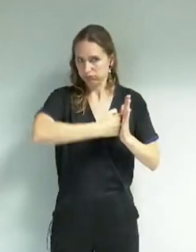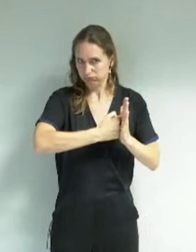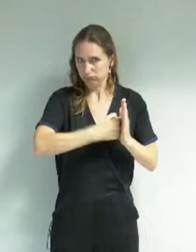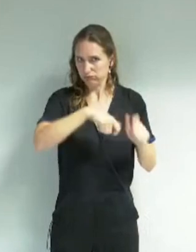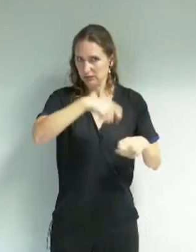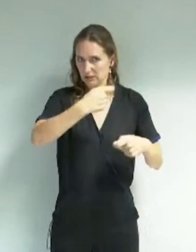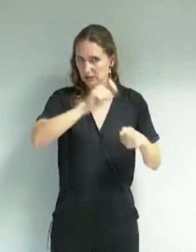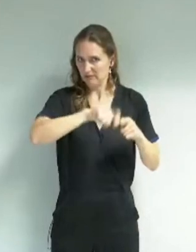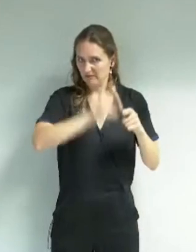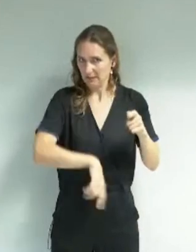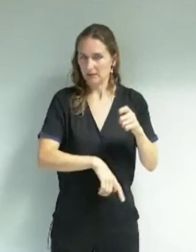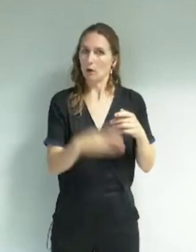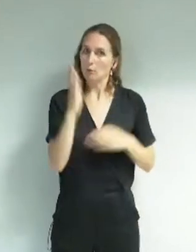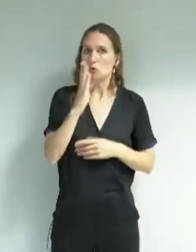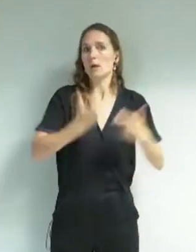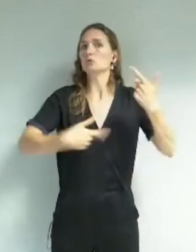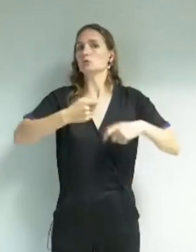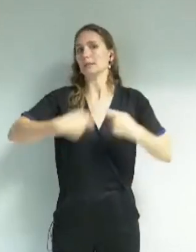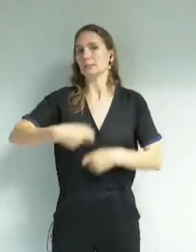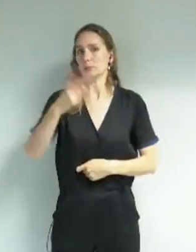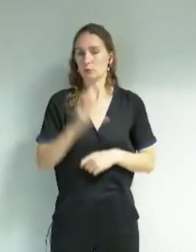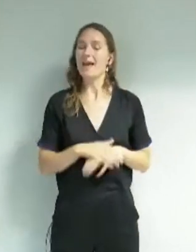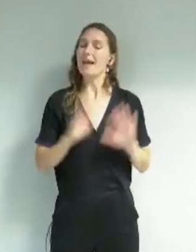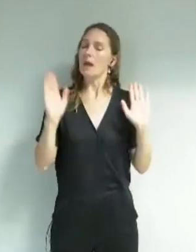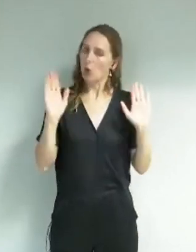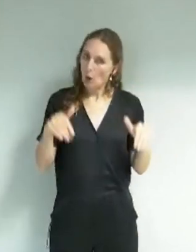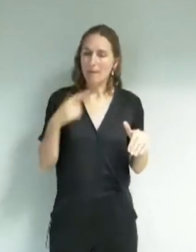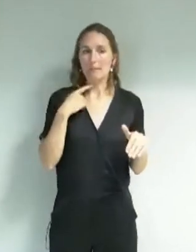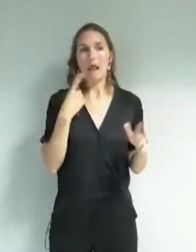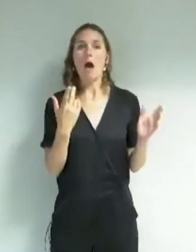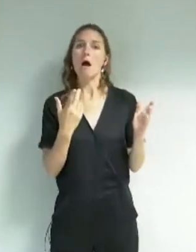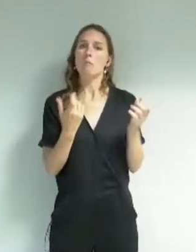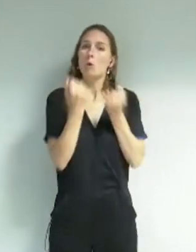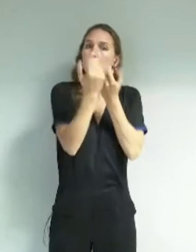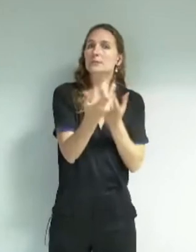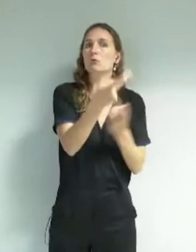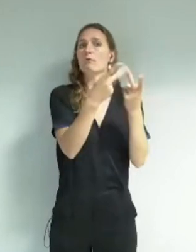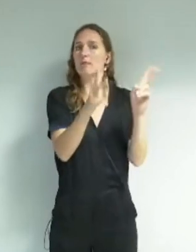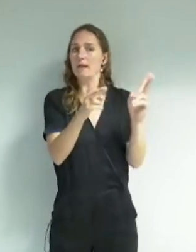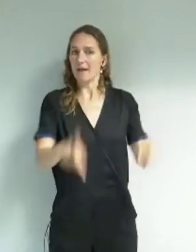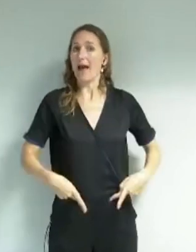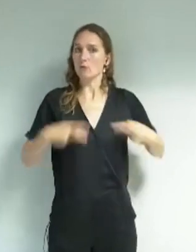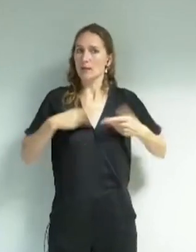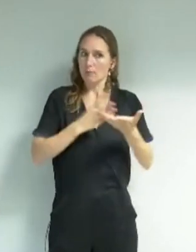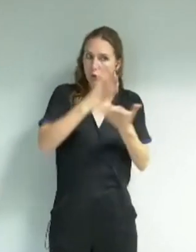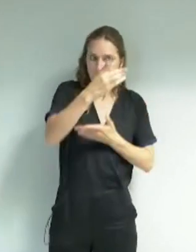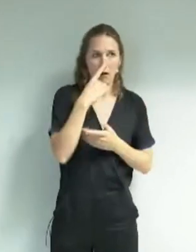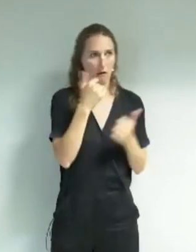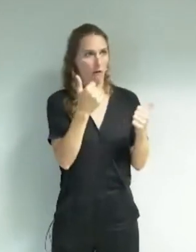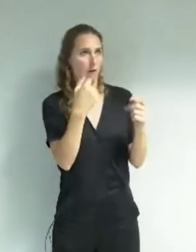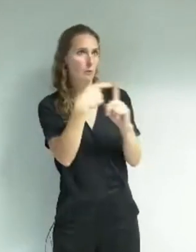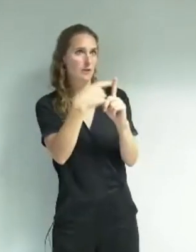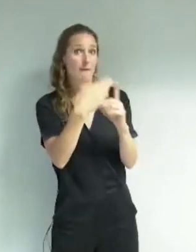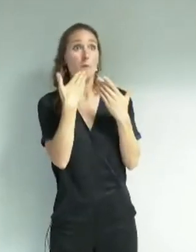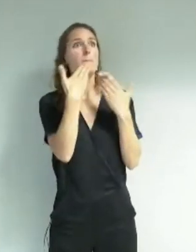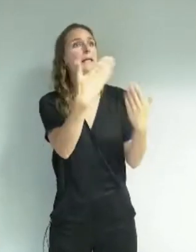pour dire que cette initiative de la ville, l'atelier de projet, est une très bonne initiative. Nous remercions donc Lucille Lereux, la ville